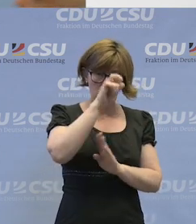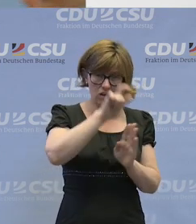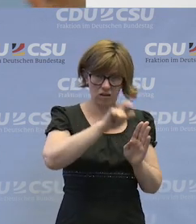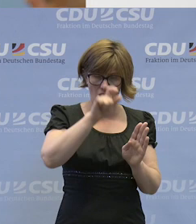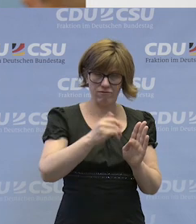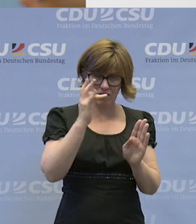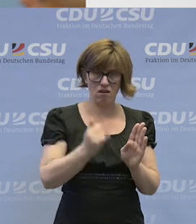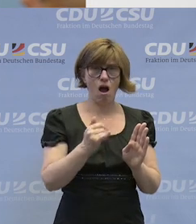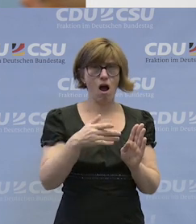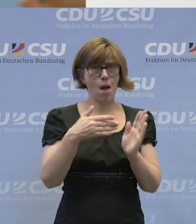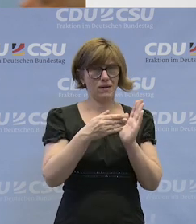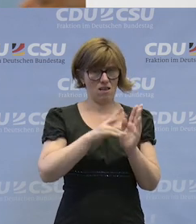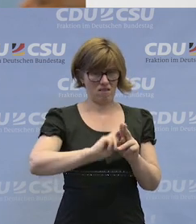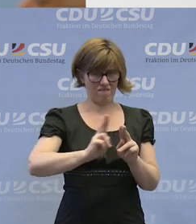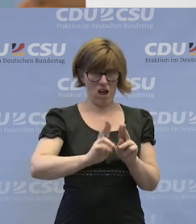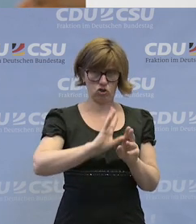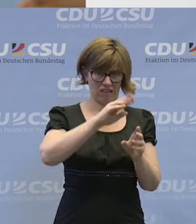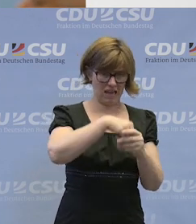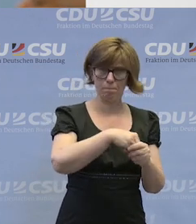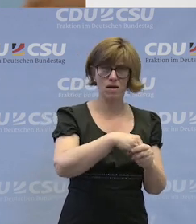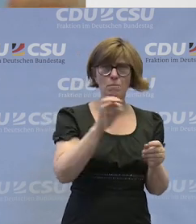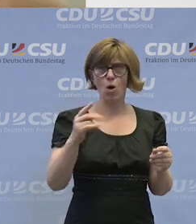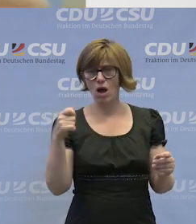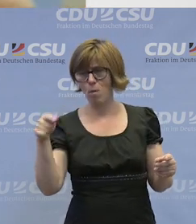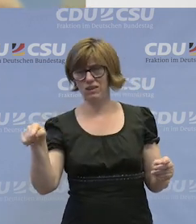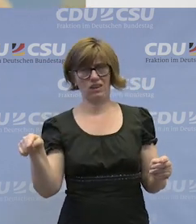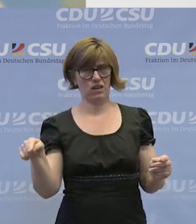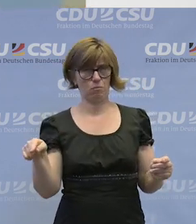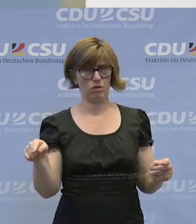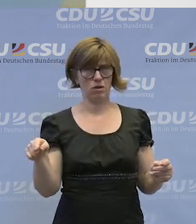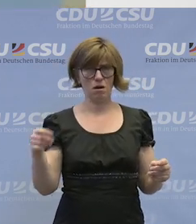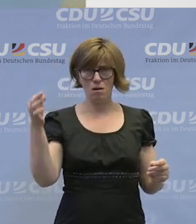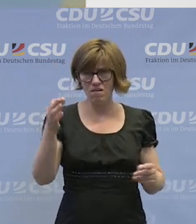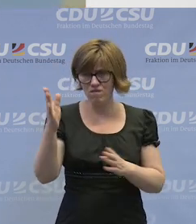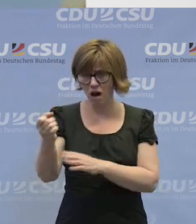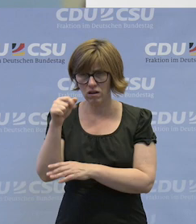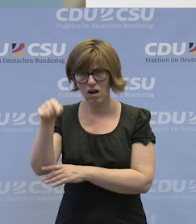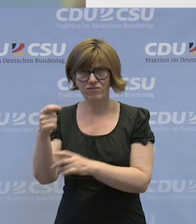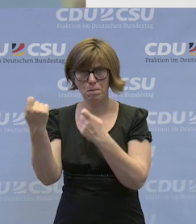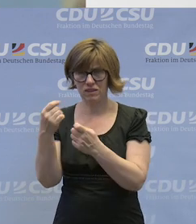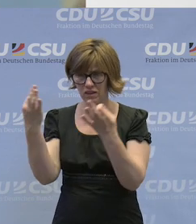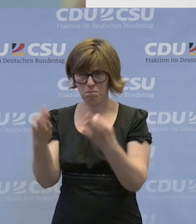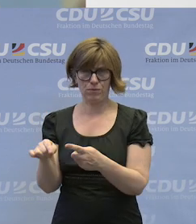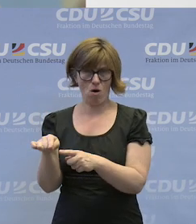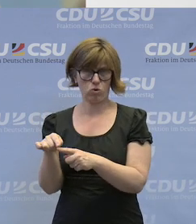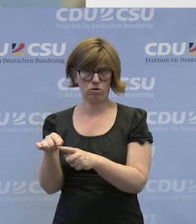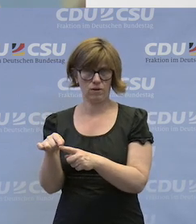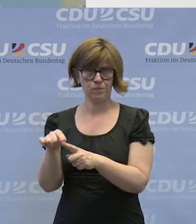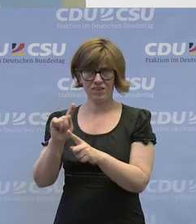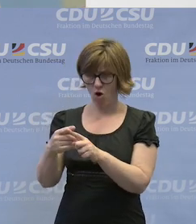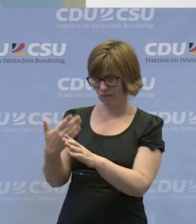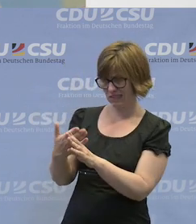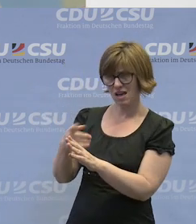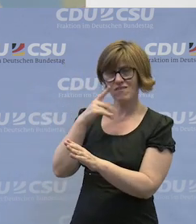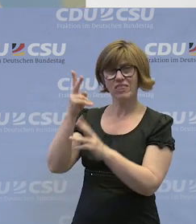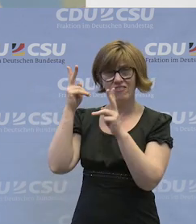irgendwo in den Behindertenwerkstätten, wir brauchen sie auch in den Betrieben. Wir brauchen sie ganz besonders dort, weil dort,